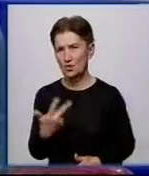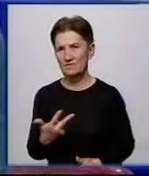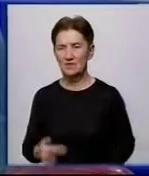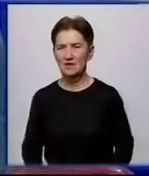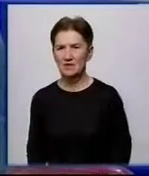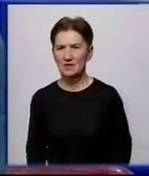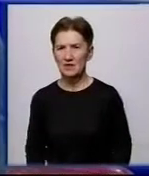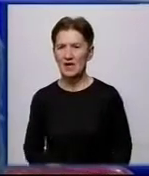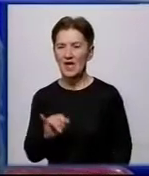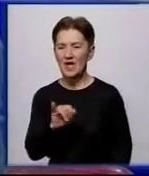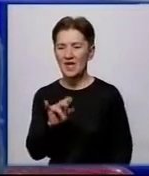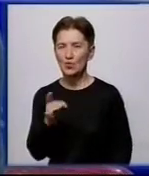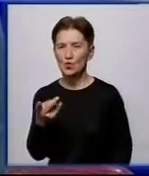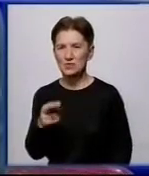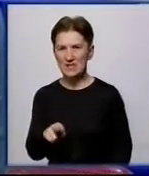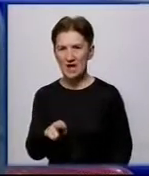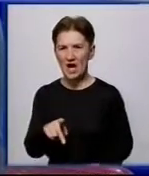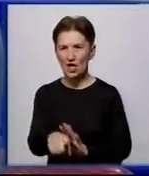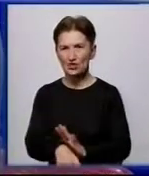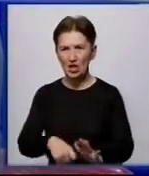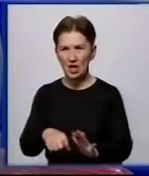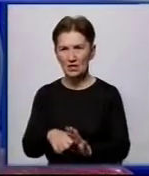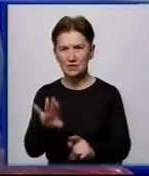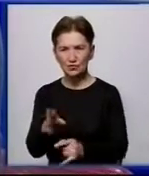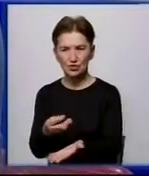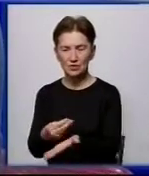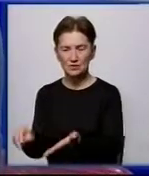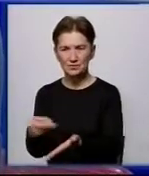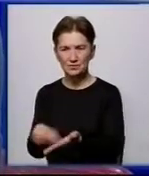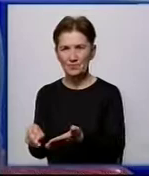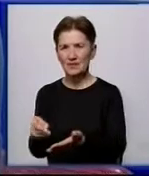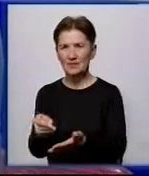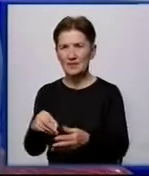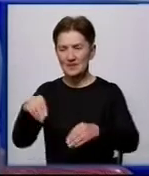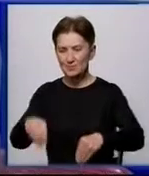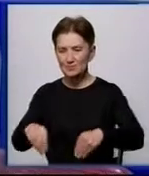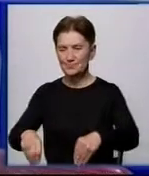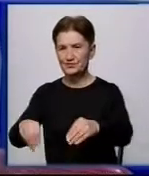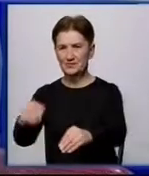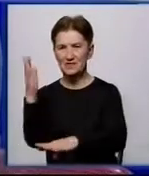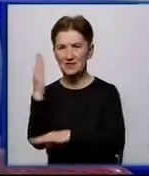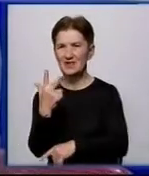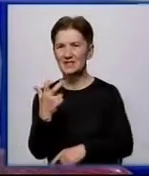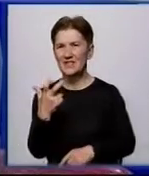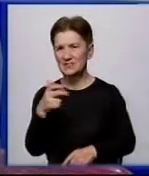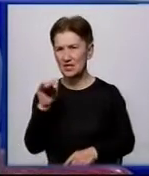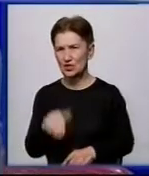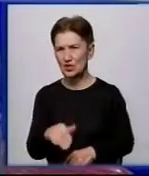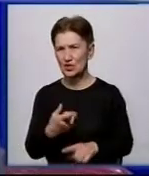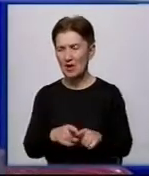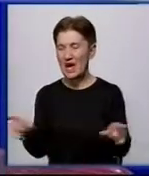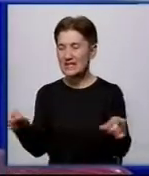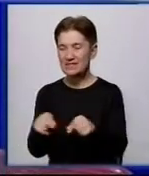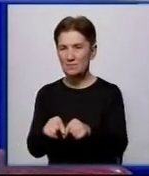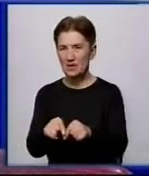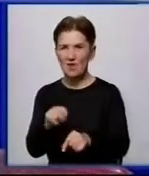Інгульська шахта профінансує висадку дерев у Кропивницькому на 300 тисяч гривень. Роботу виконують в рамках меморандуму про співпрацю з